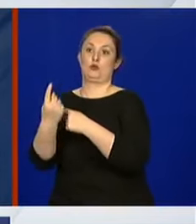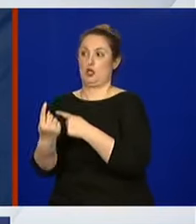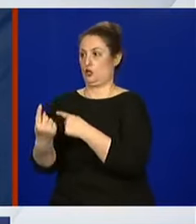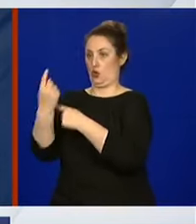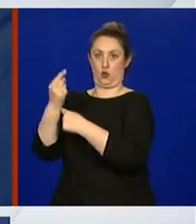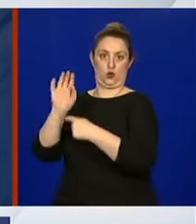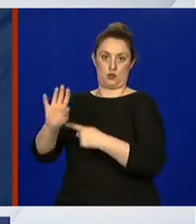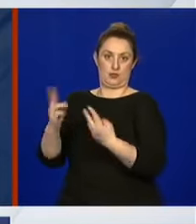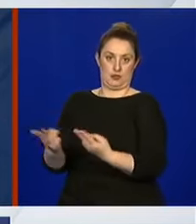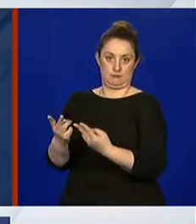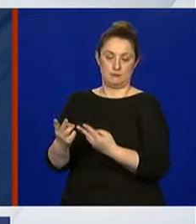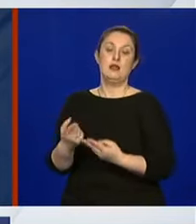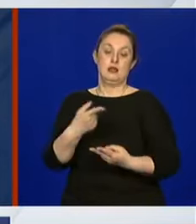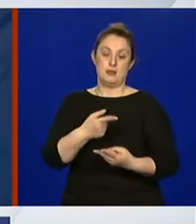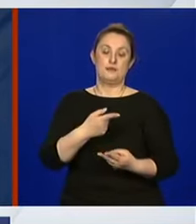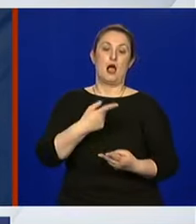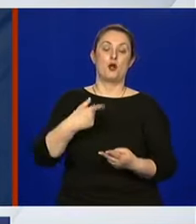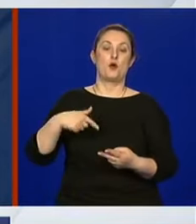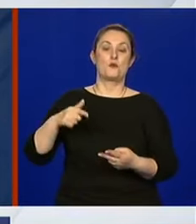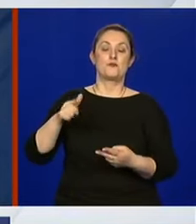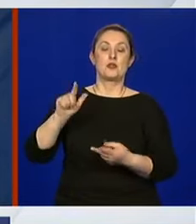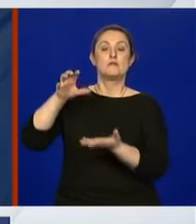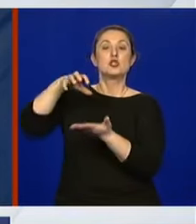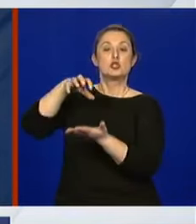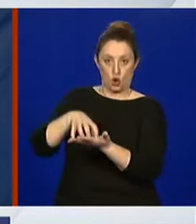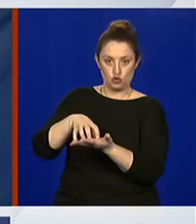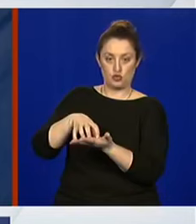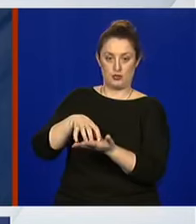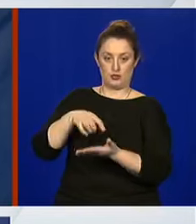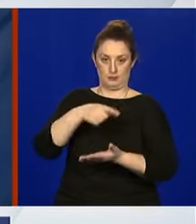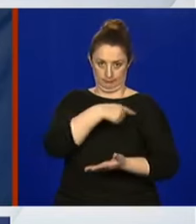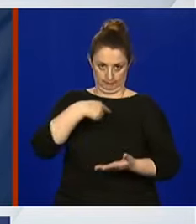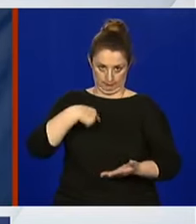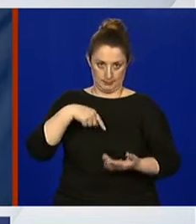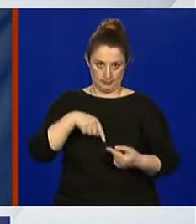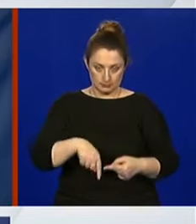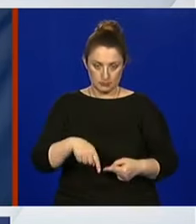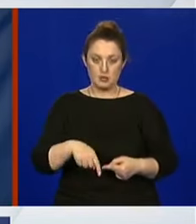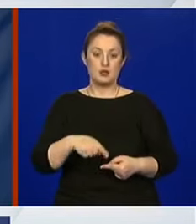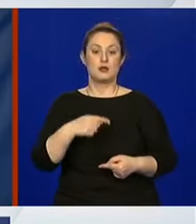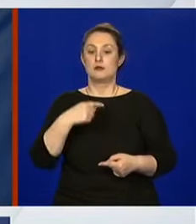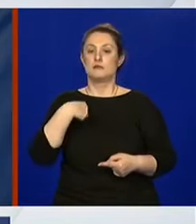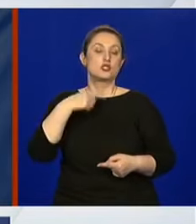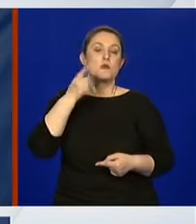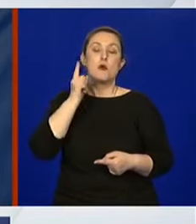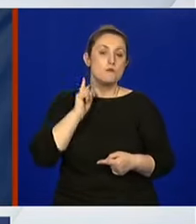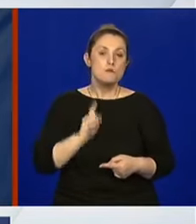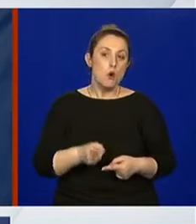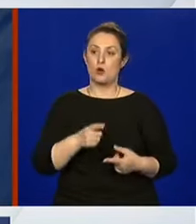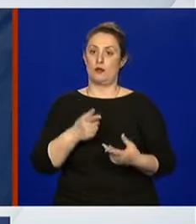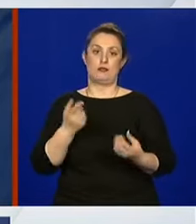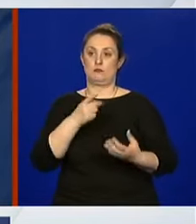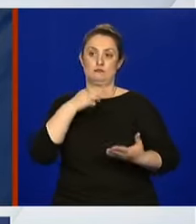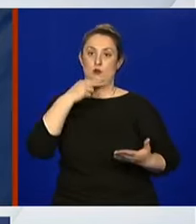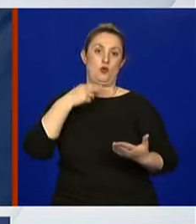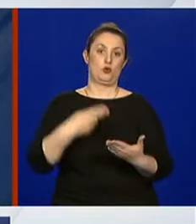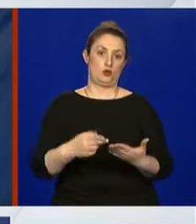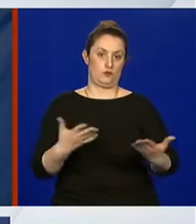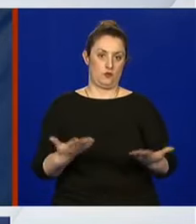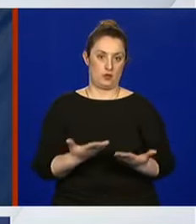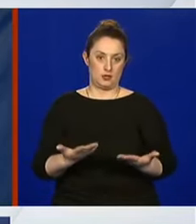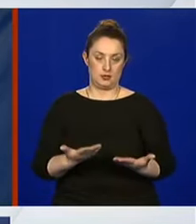u ovom slučaju naš stožer ovdje, će morati adekvatno reagirati jer